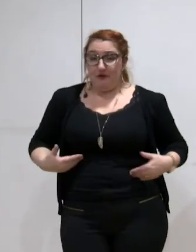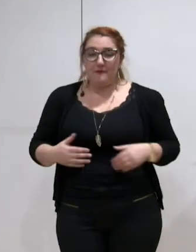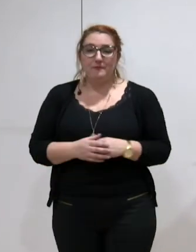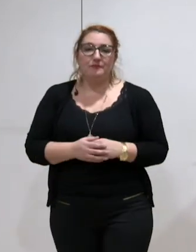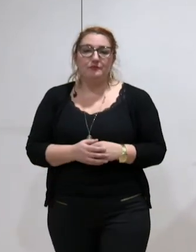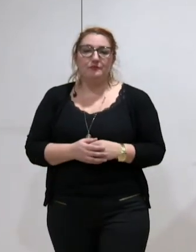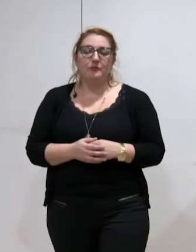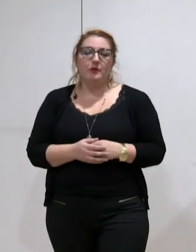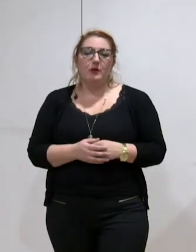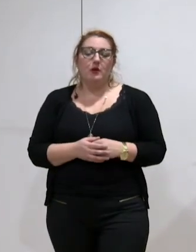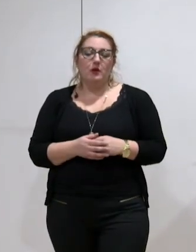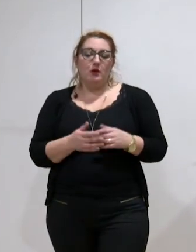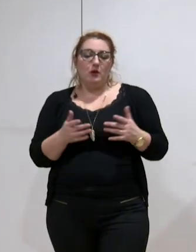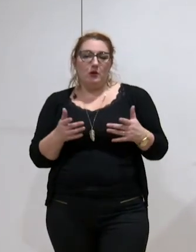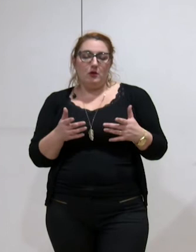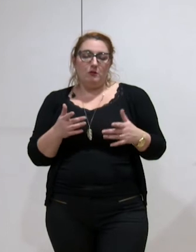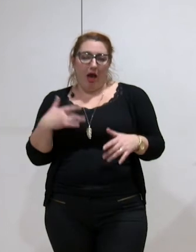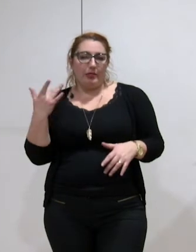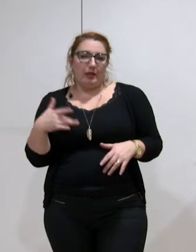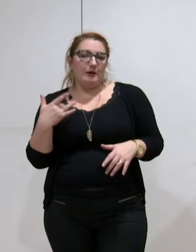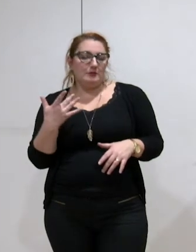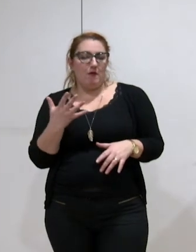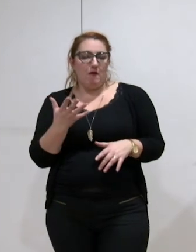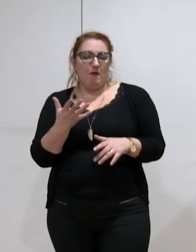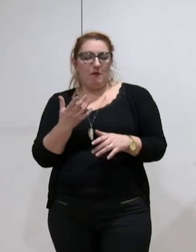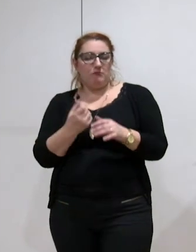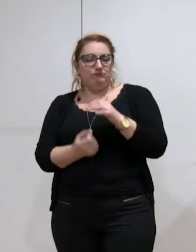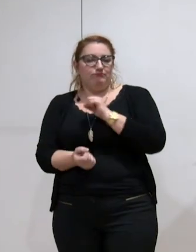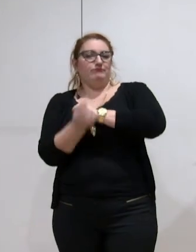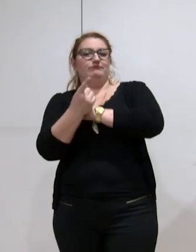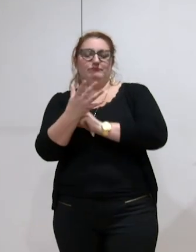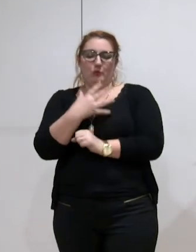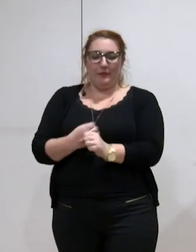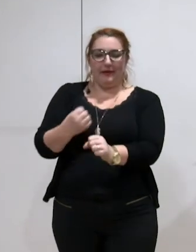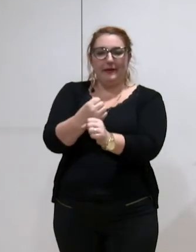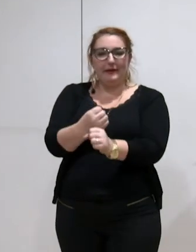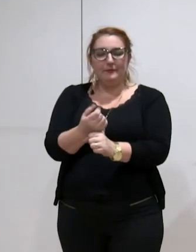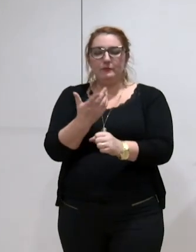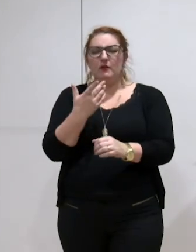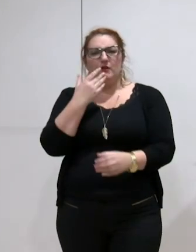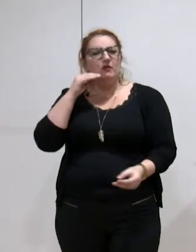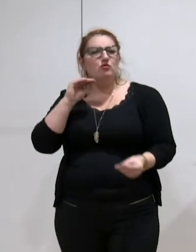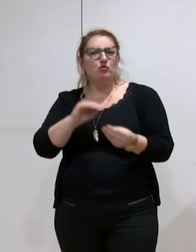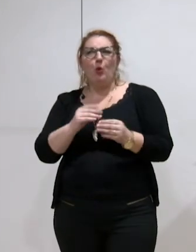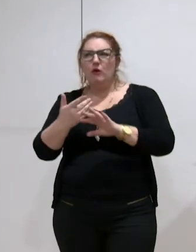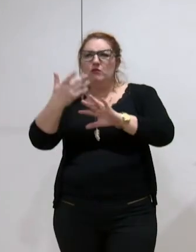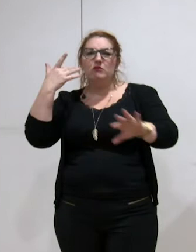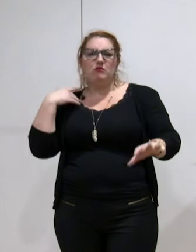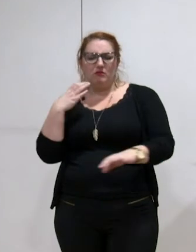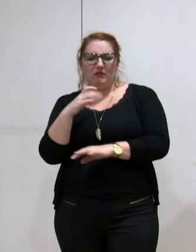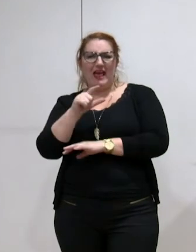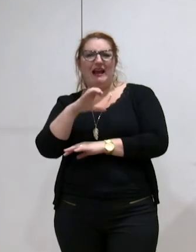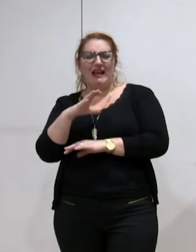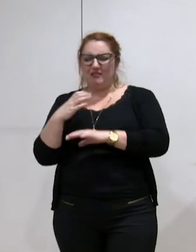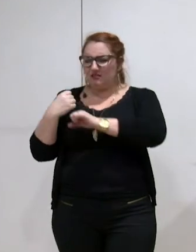intéressant qui avait été débattu assez tôt lors des travaux de la CLECT,